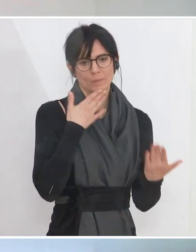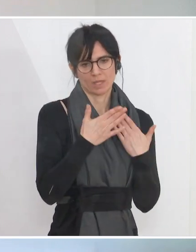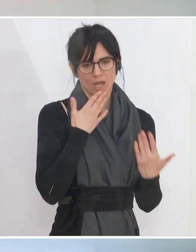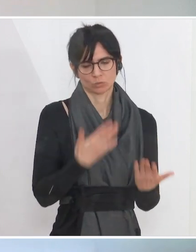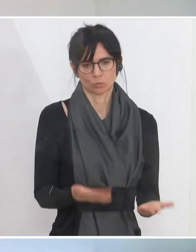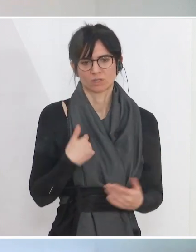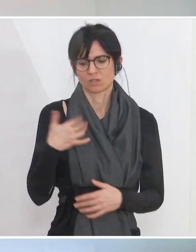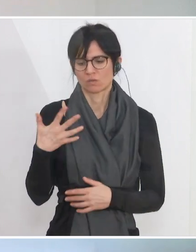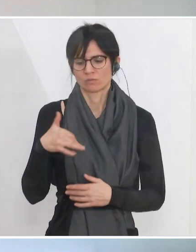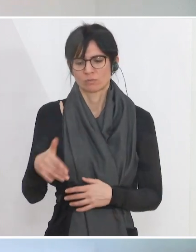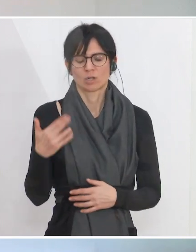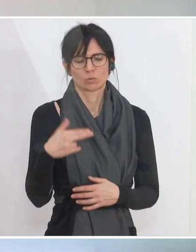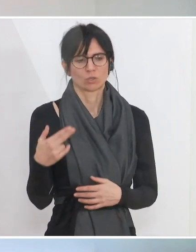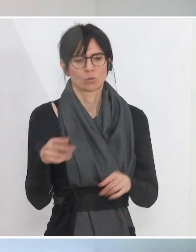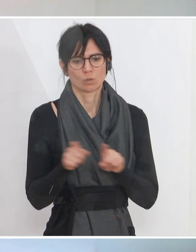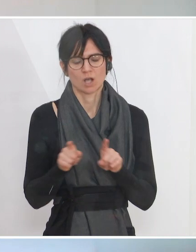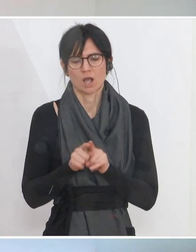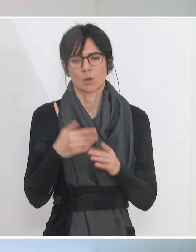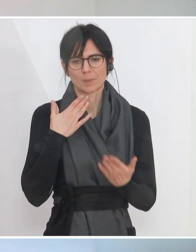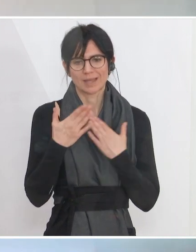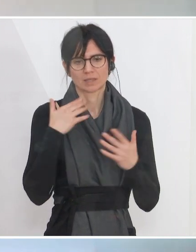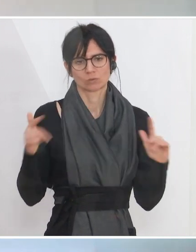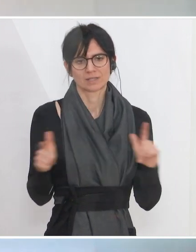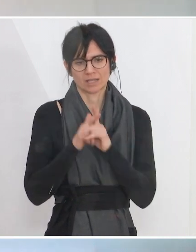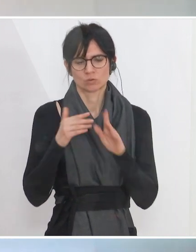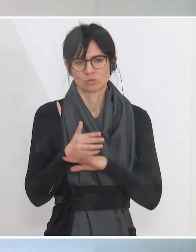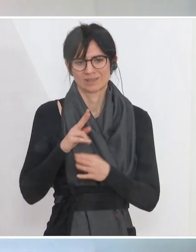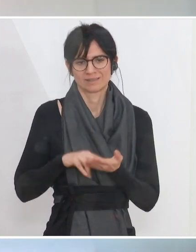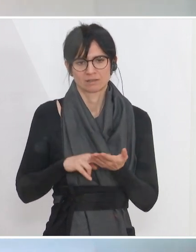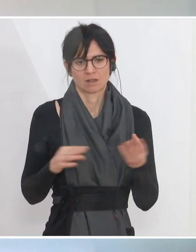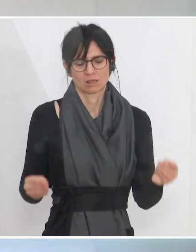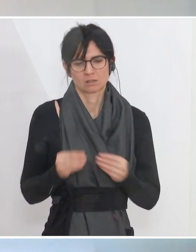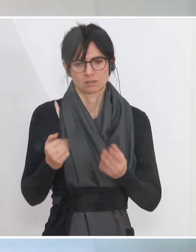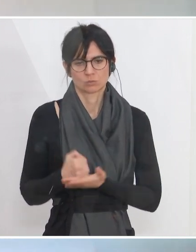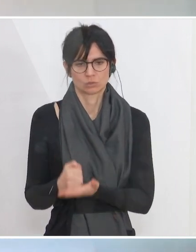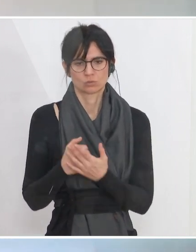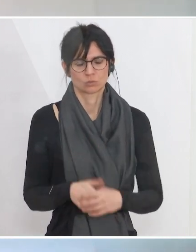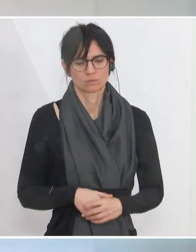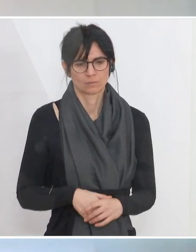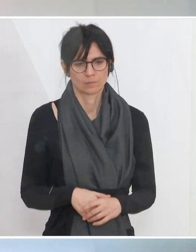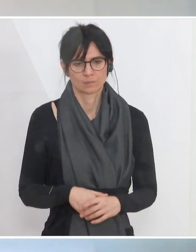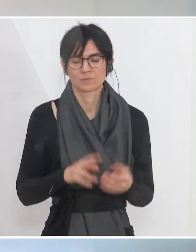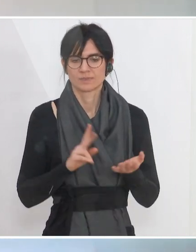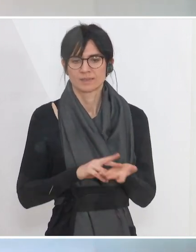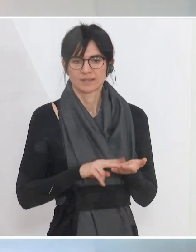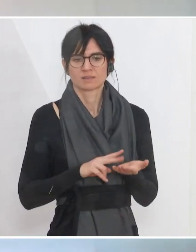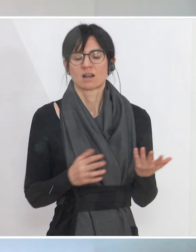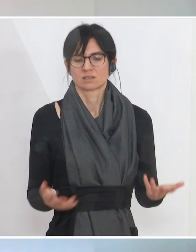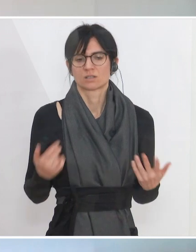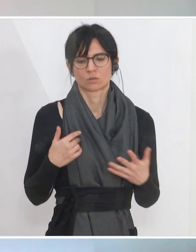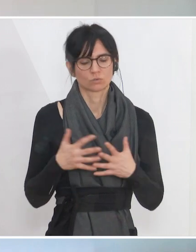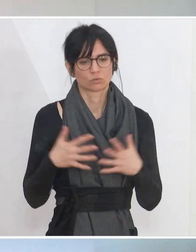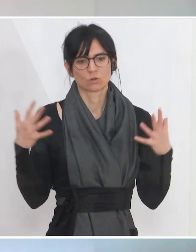diesen 5 Millionen Euro auch die Beratungsleistungen entsprechend unterstützt. Die Digitalisierung schafft